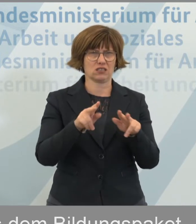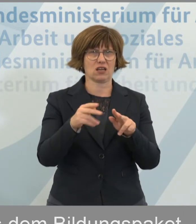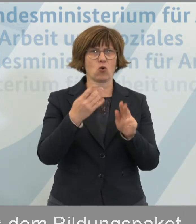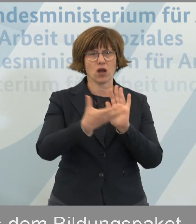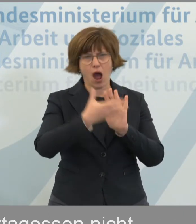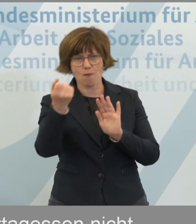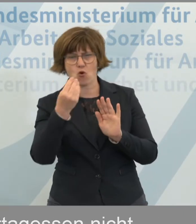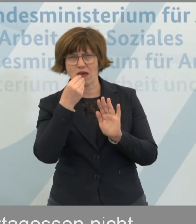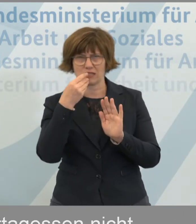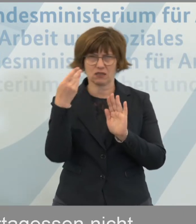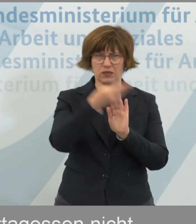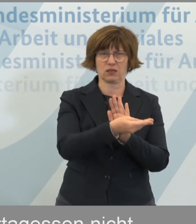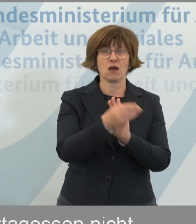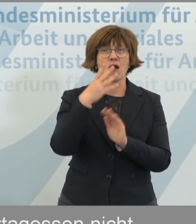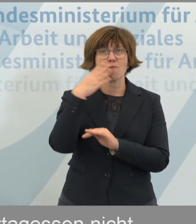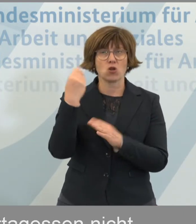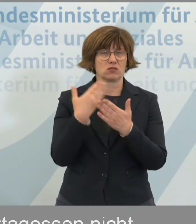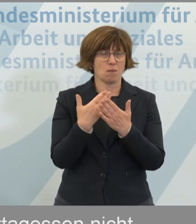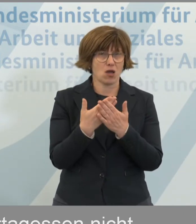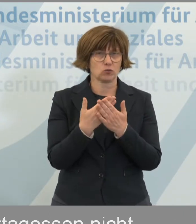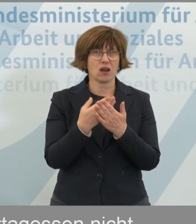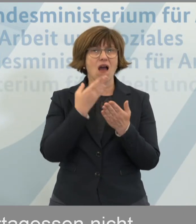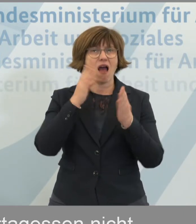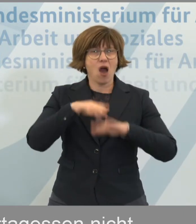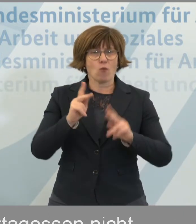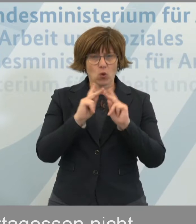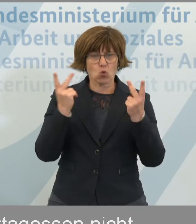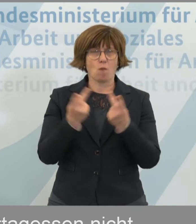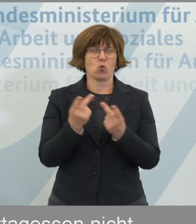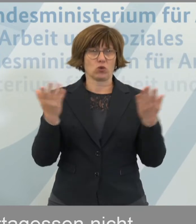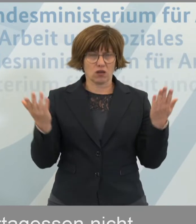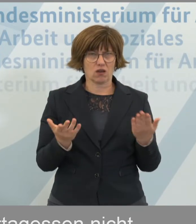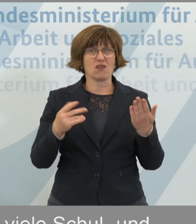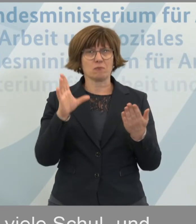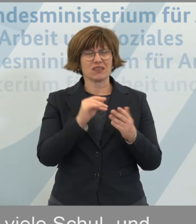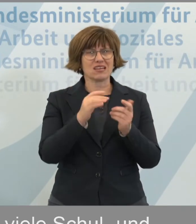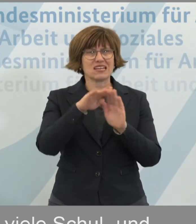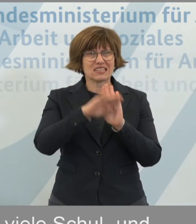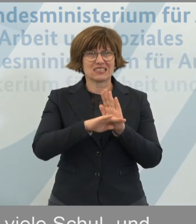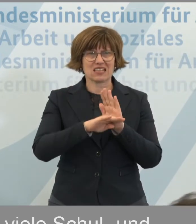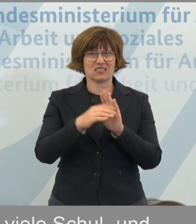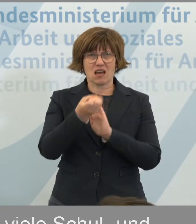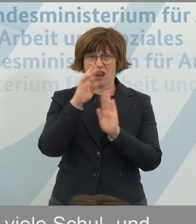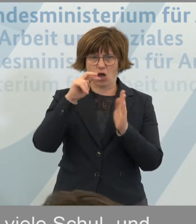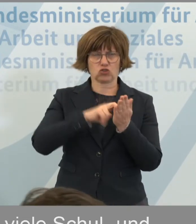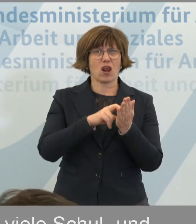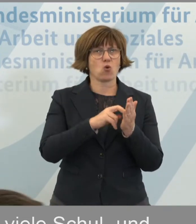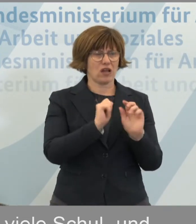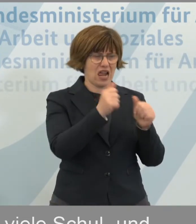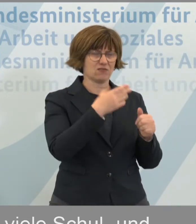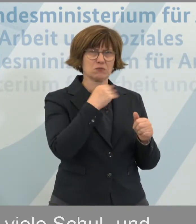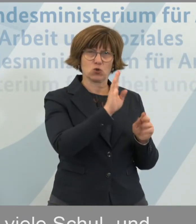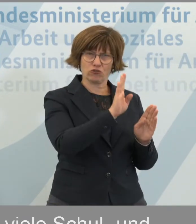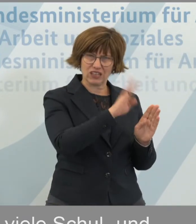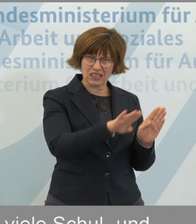Bringdienste. In Potsdam beispielsweise. Wir erlauben den Kommunen mit dieser gesetzgeberischen Klarstellung, dass hilfsbedürftige